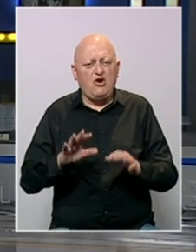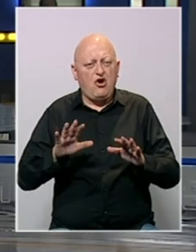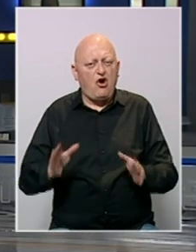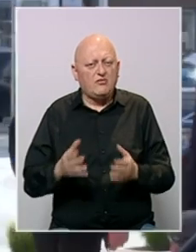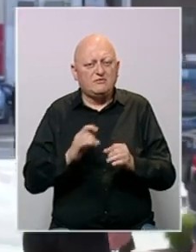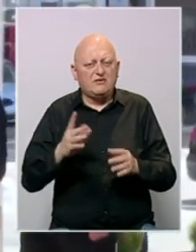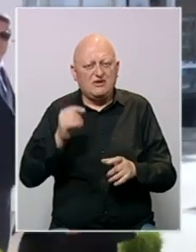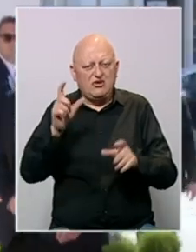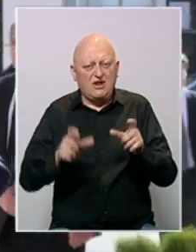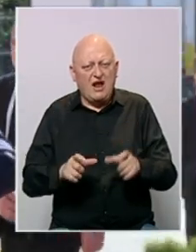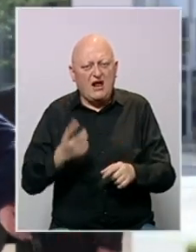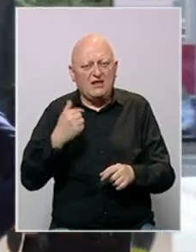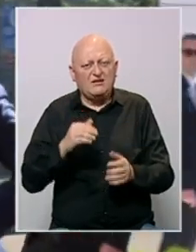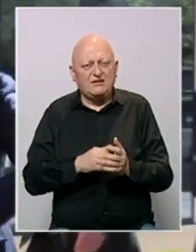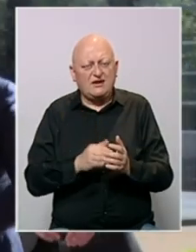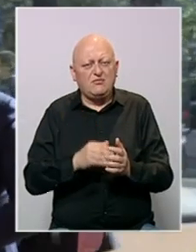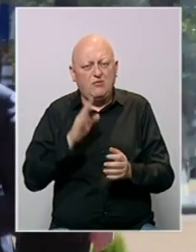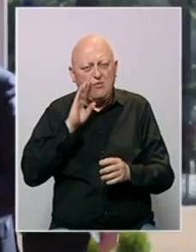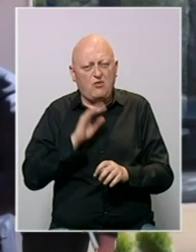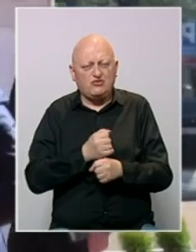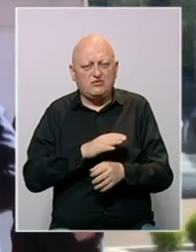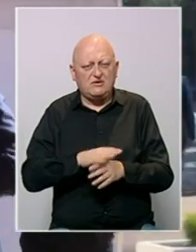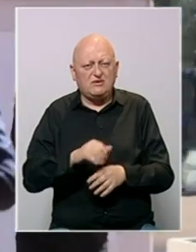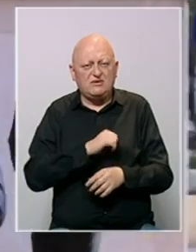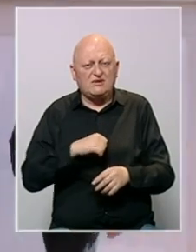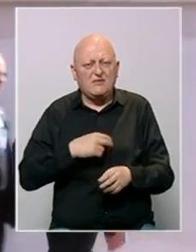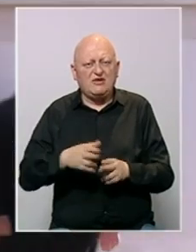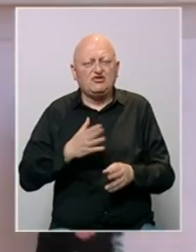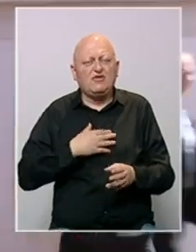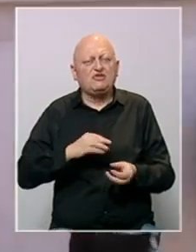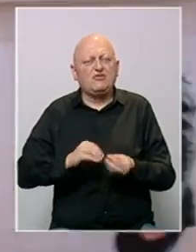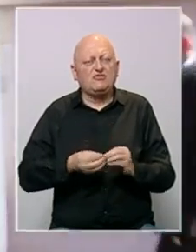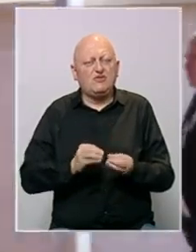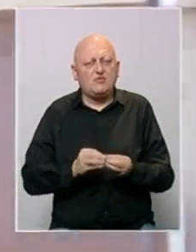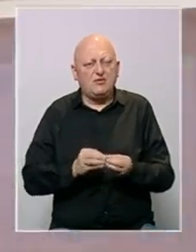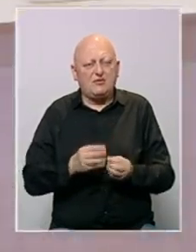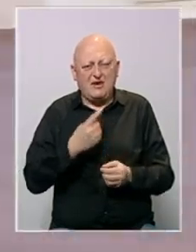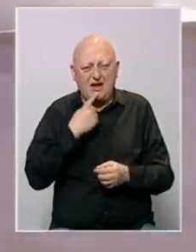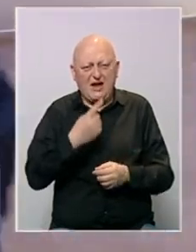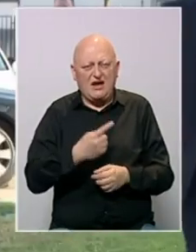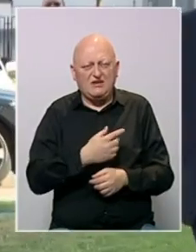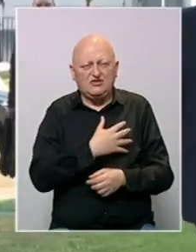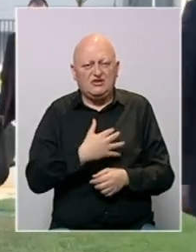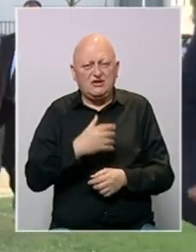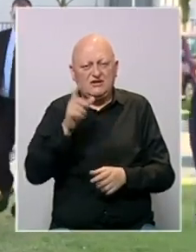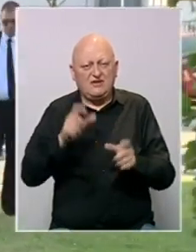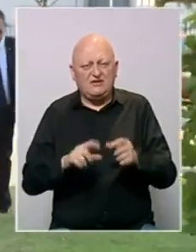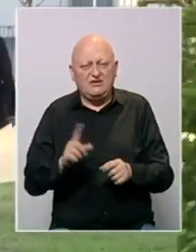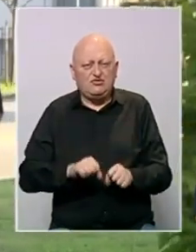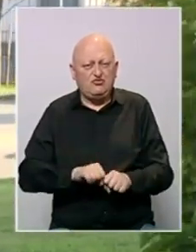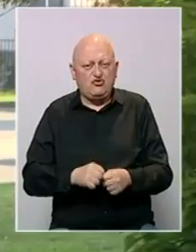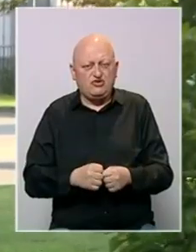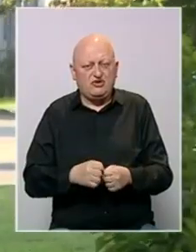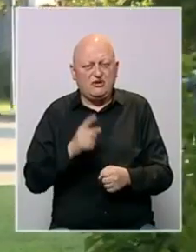obstati bez i jednog naroda, ali da Bosni i Hercegovina treba pustiti i da sama rješava svoje probleme. Tvrdi i da Hrvati